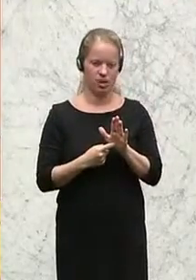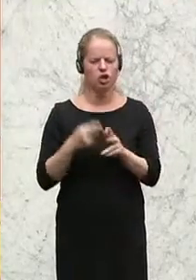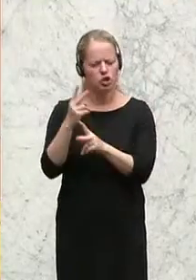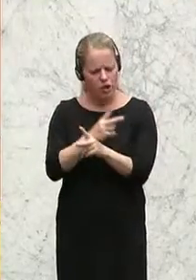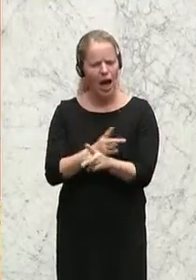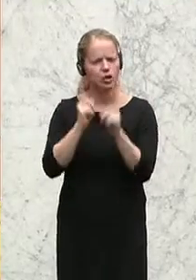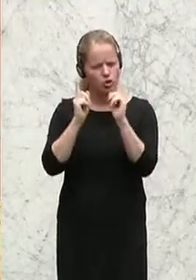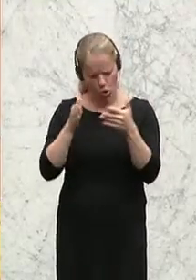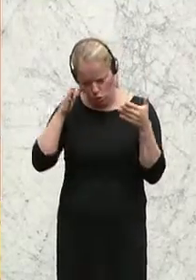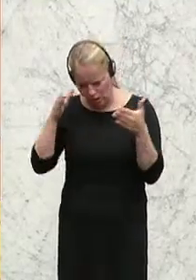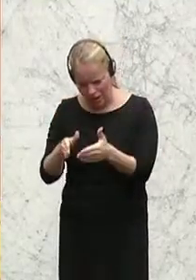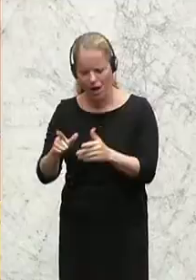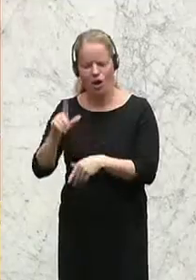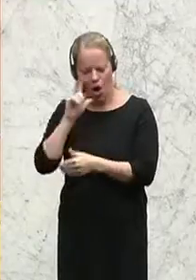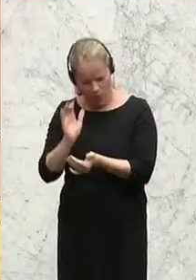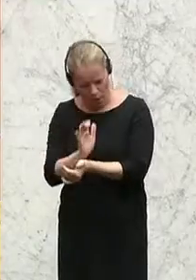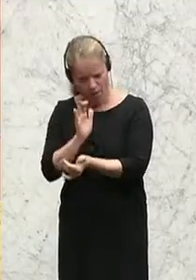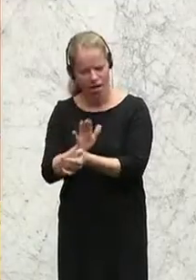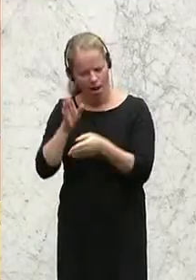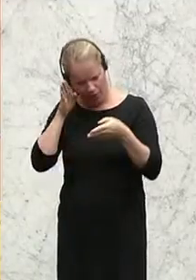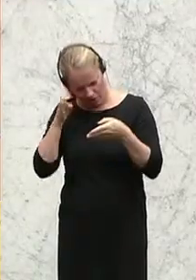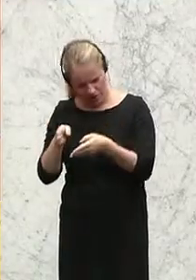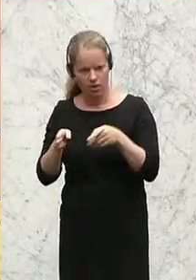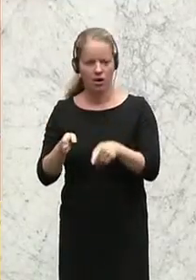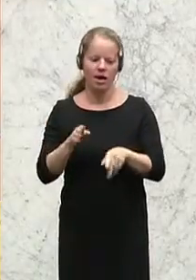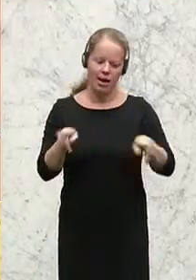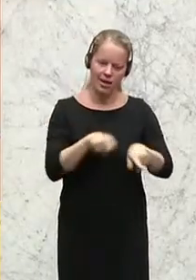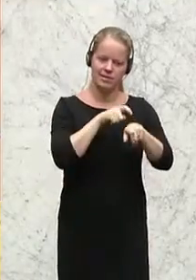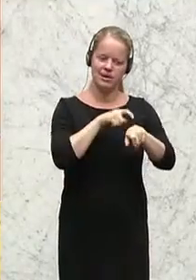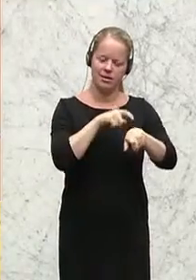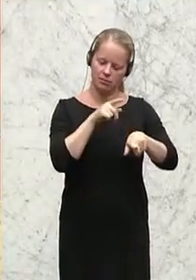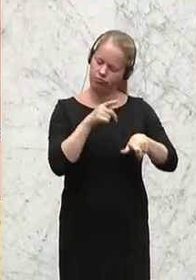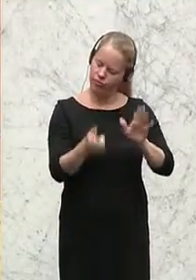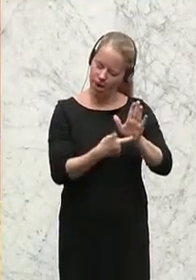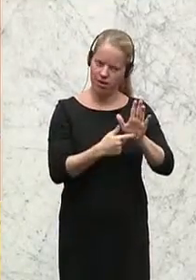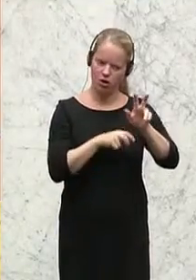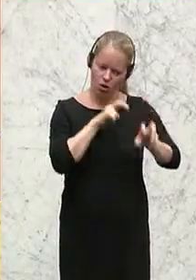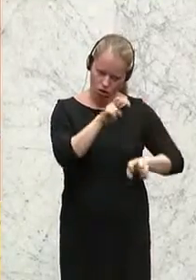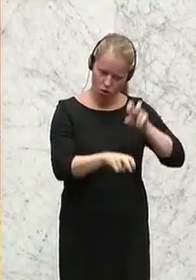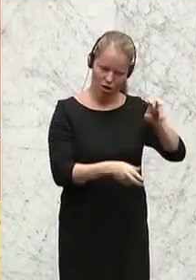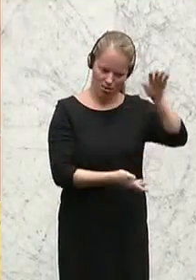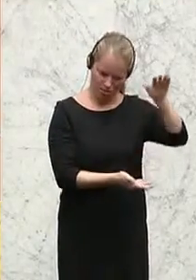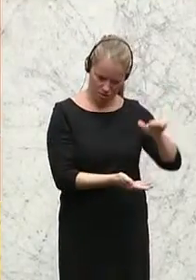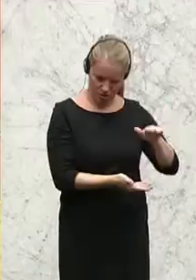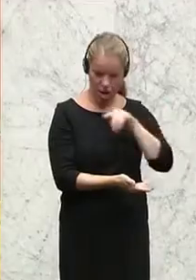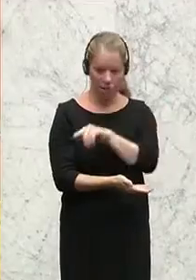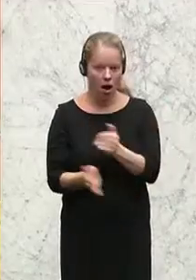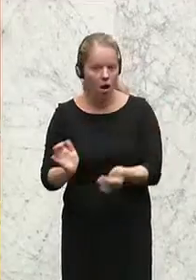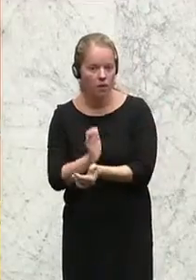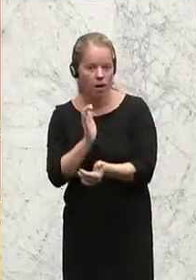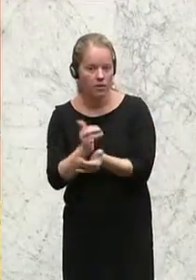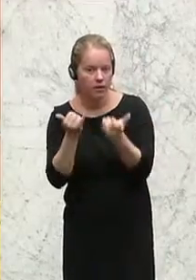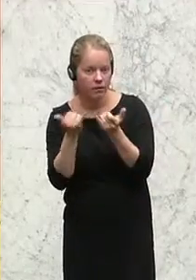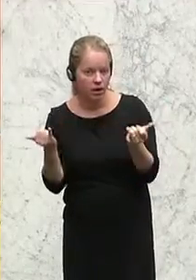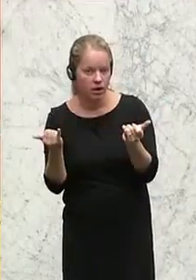Kernaufgaben konzentrieren, gleichzeitig sollen die Steuern gesenkt werden, dann kann er die Kernaufgaben nicht mehr erfüllen, dann müssen